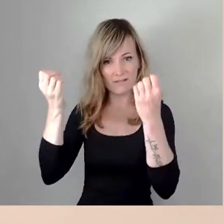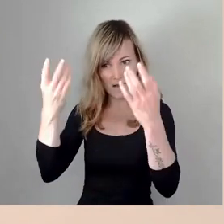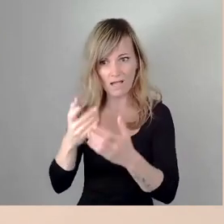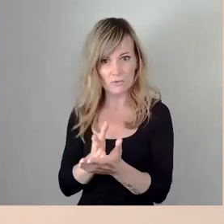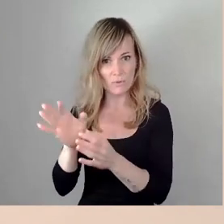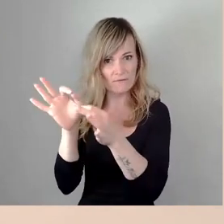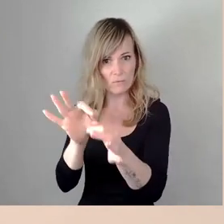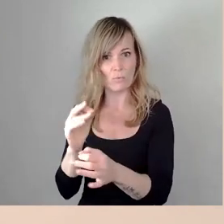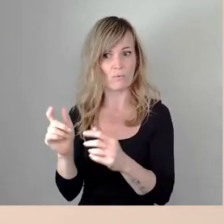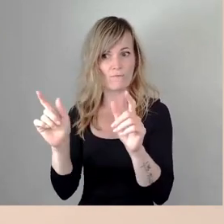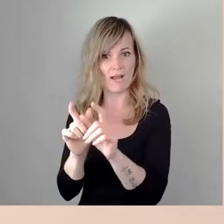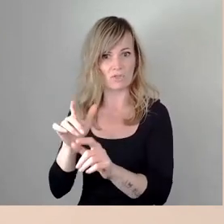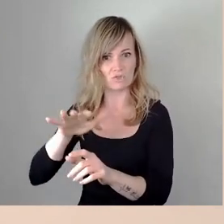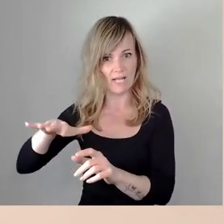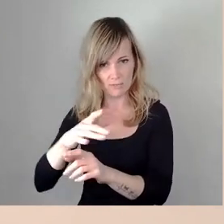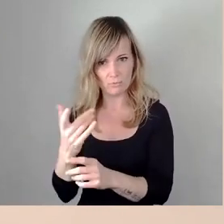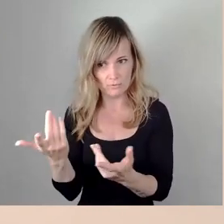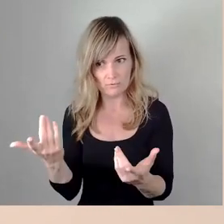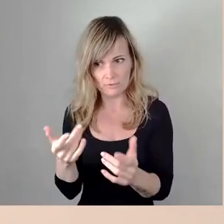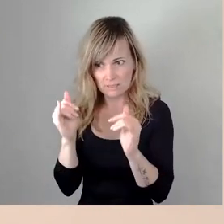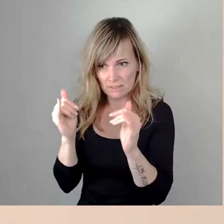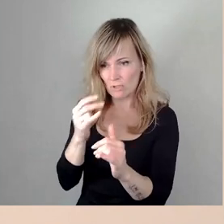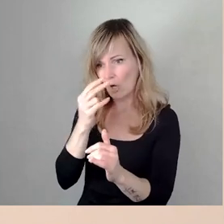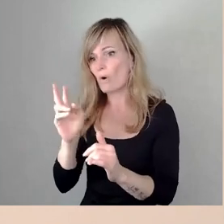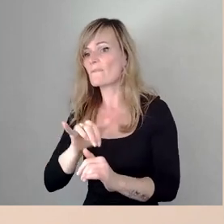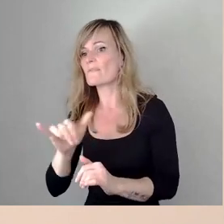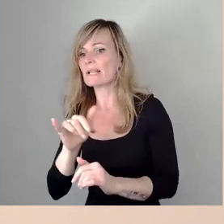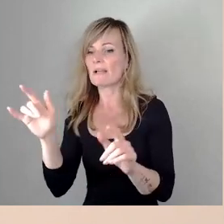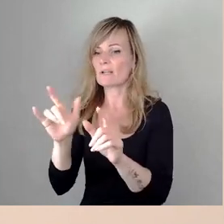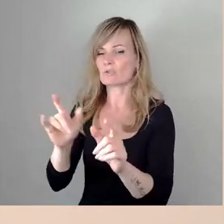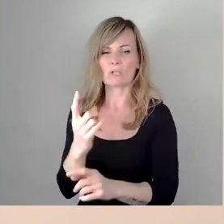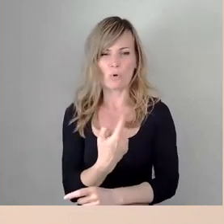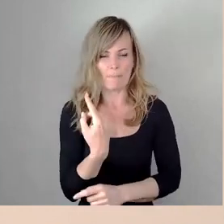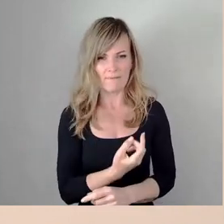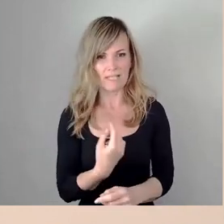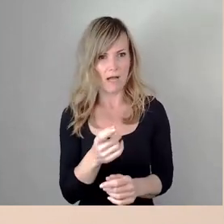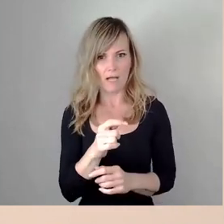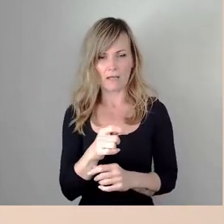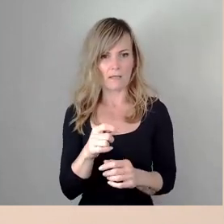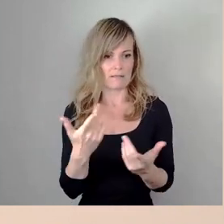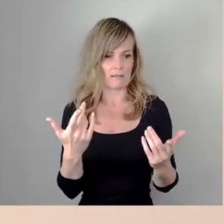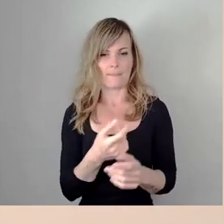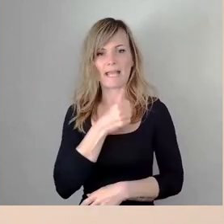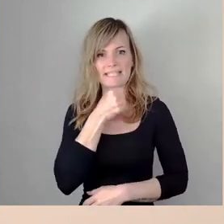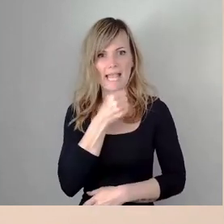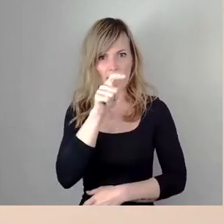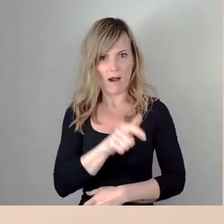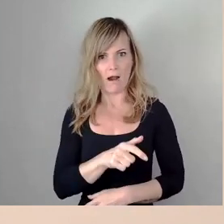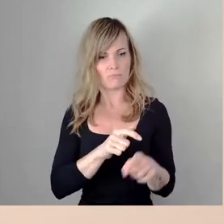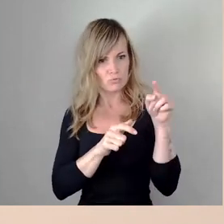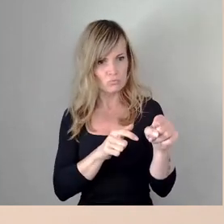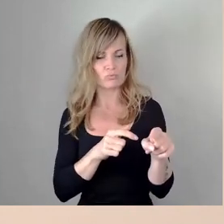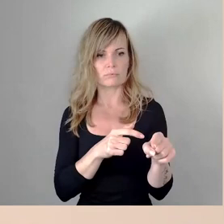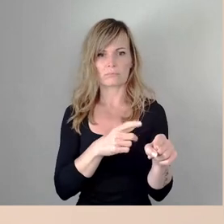Veranstaltungen zu haben aber jetzt nicht dass wir hier einzelne Künstler über Künstler entscheiden wer da